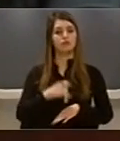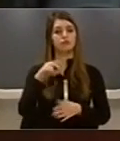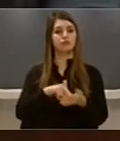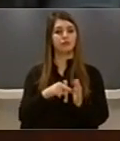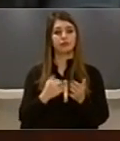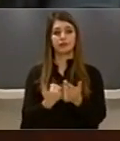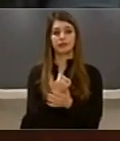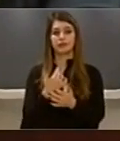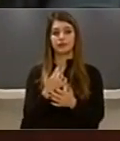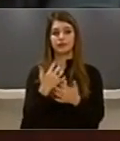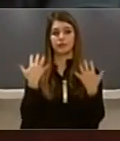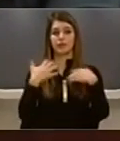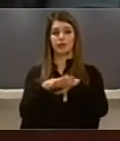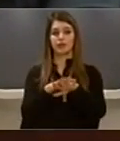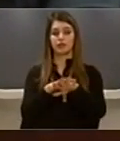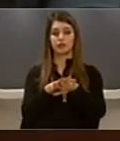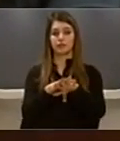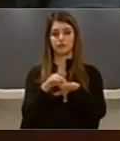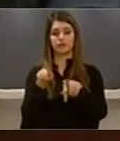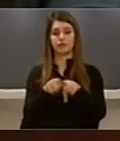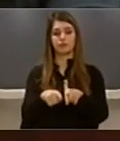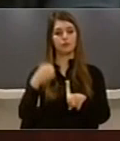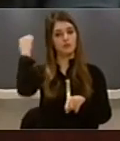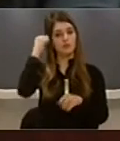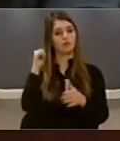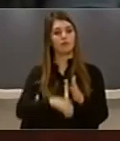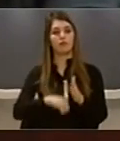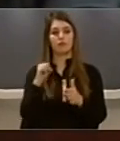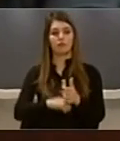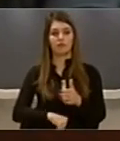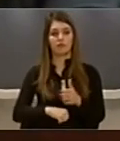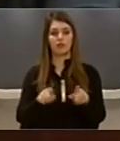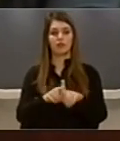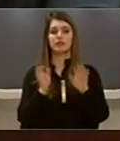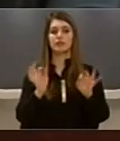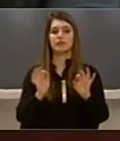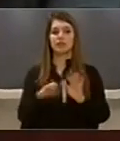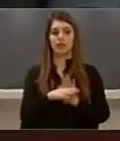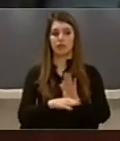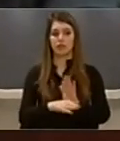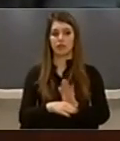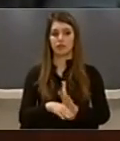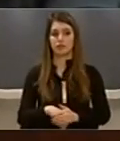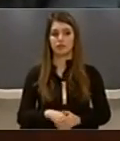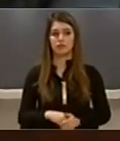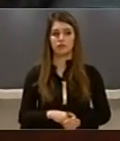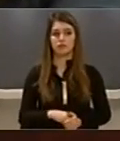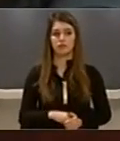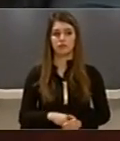Ja shdo standardi Don t'imbuloj me instalimin e kriterive të veçanta Për një popull pa që dashës